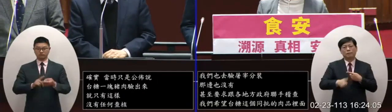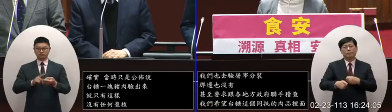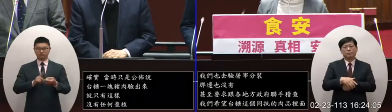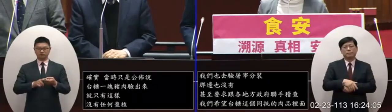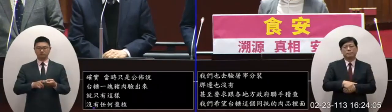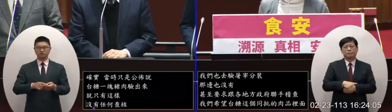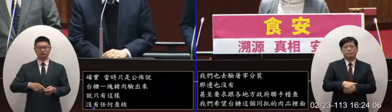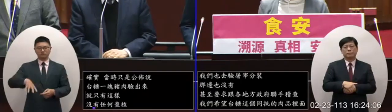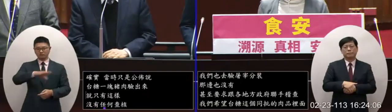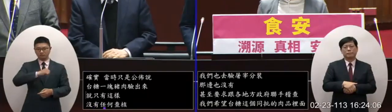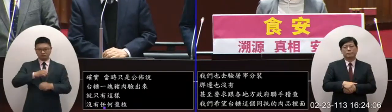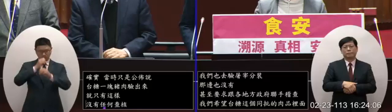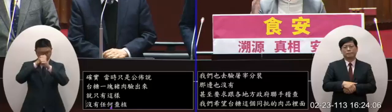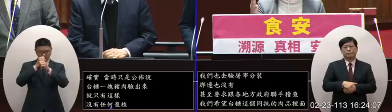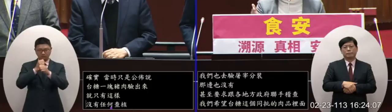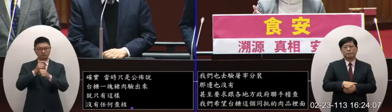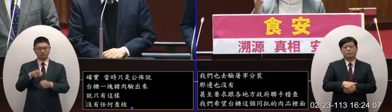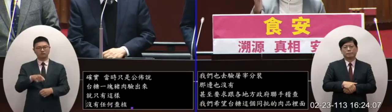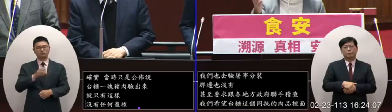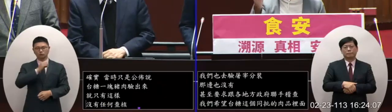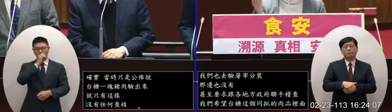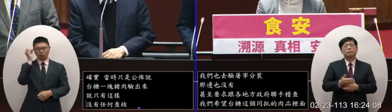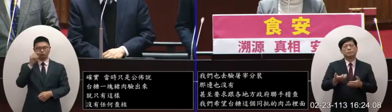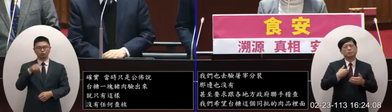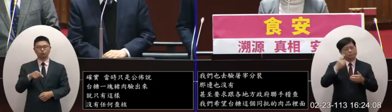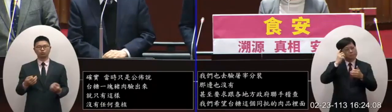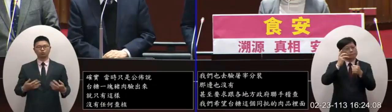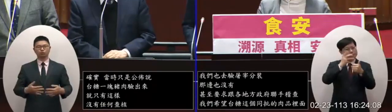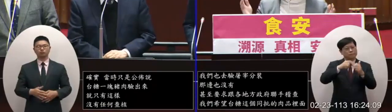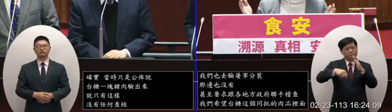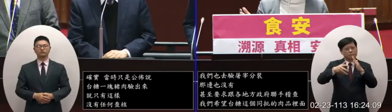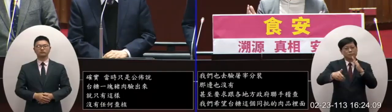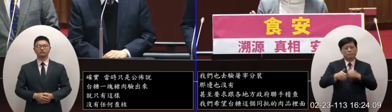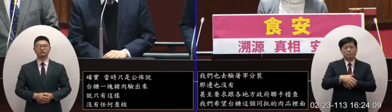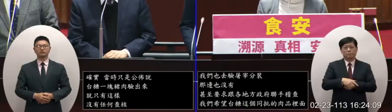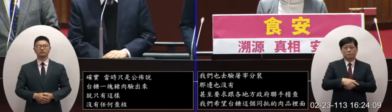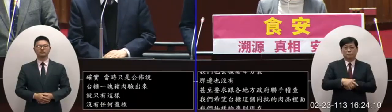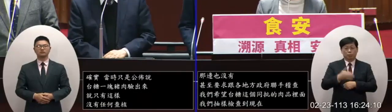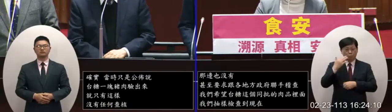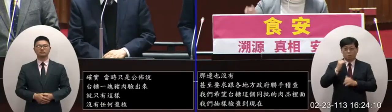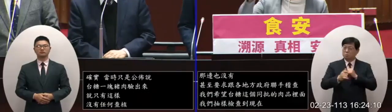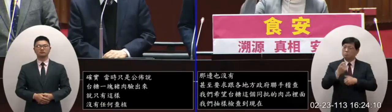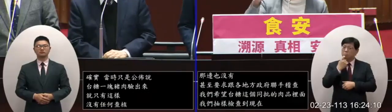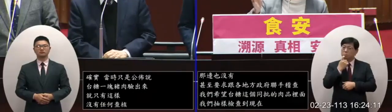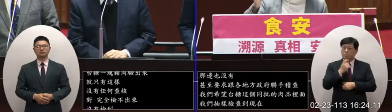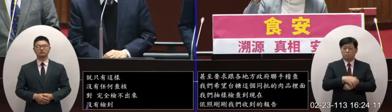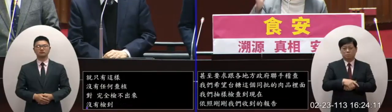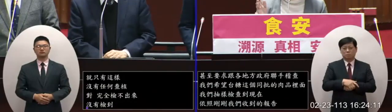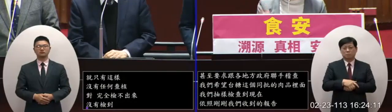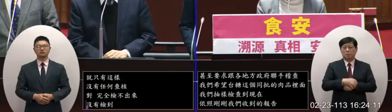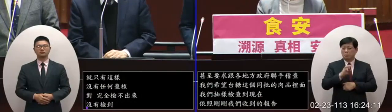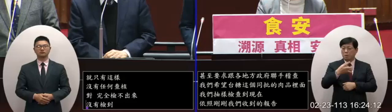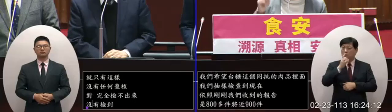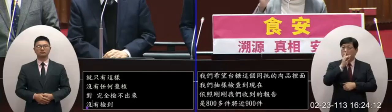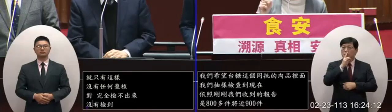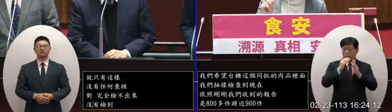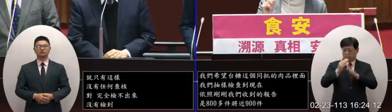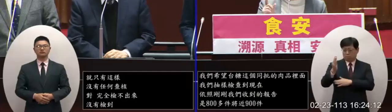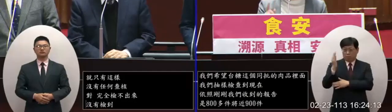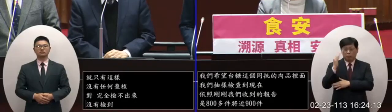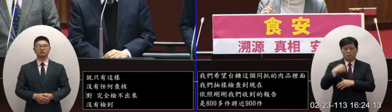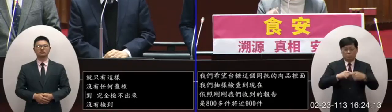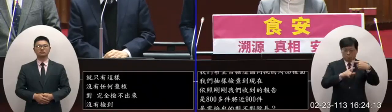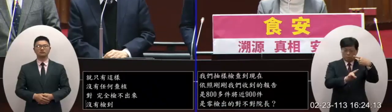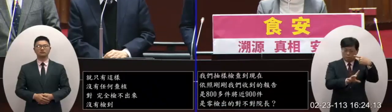長對 完全檢不出來所以我就要請教院長這個就是社會的質疑嘛為什麼台中市政府